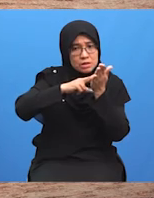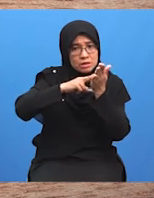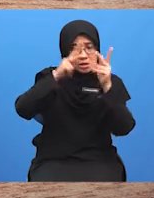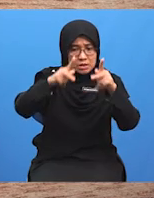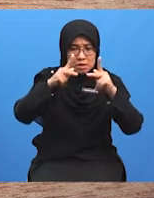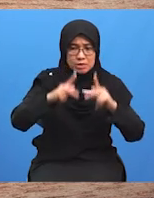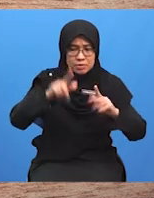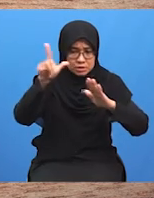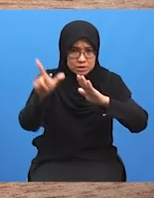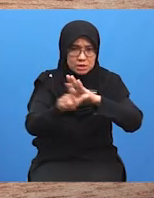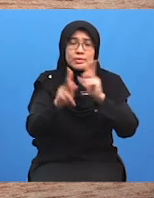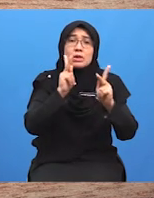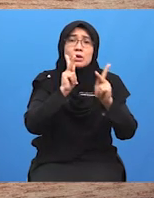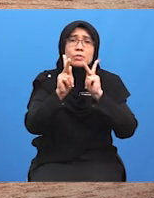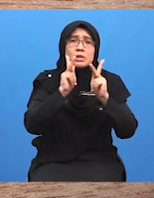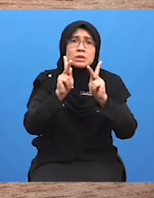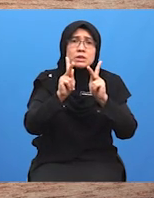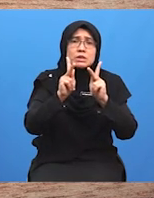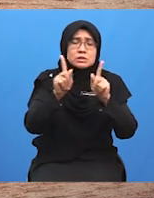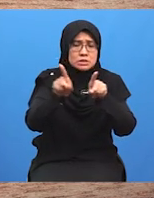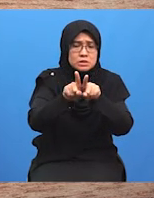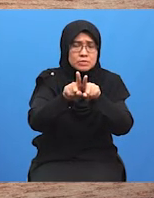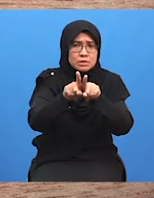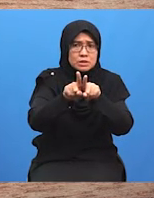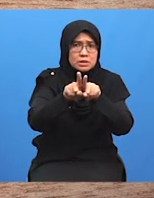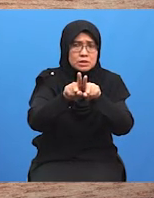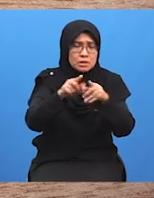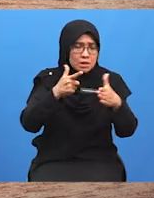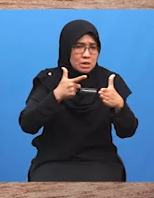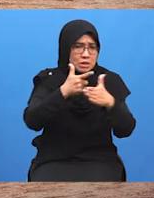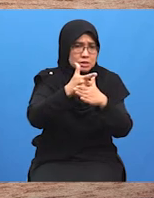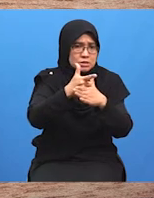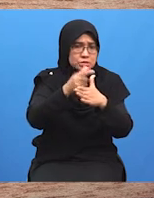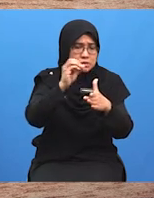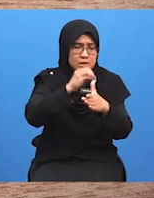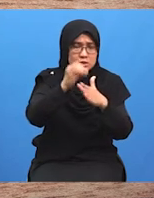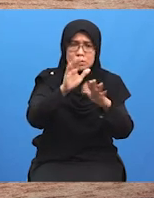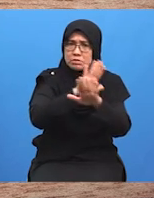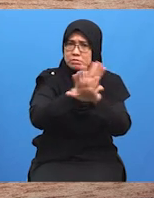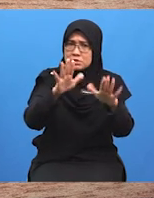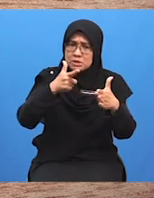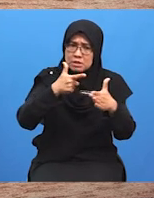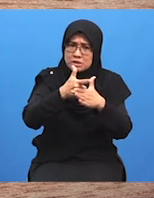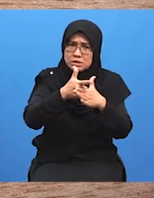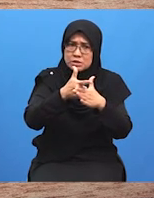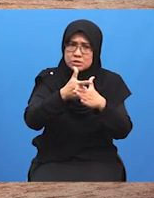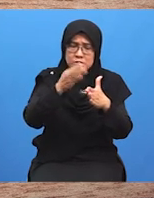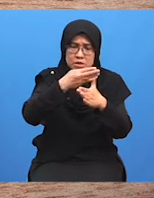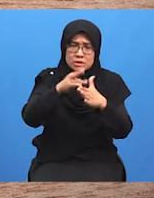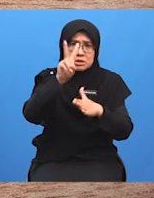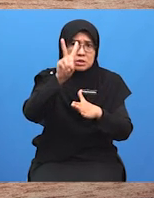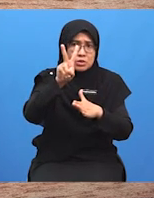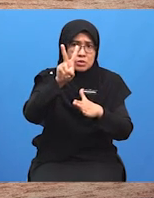melibatkan komunikasi Sama ada secara langsung atau tidak langsung antara dua atau lebih pihak